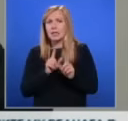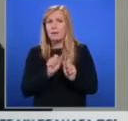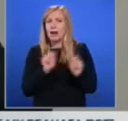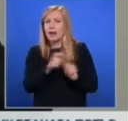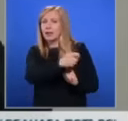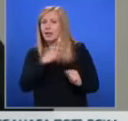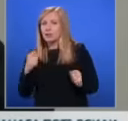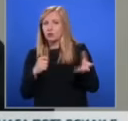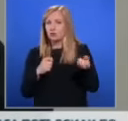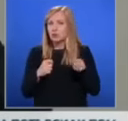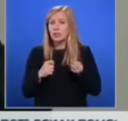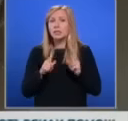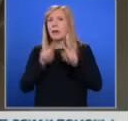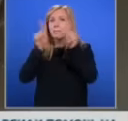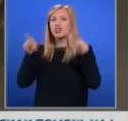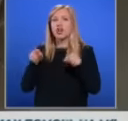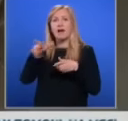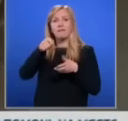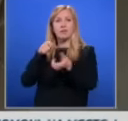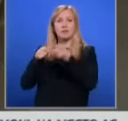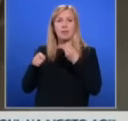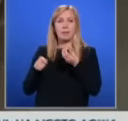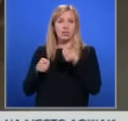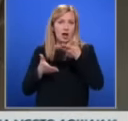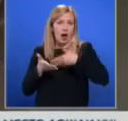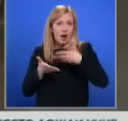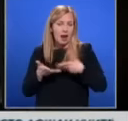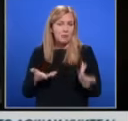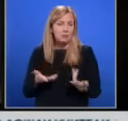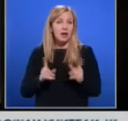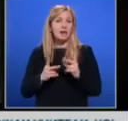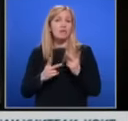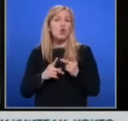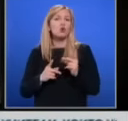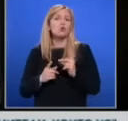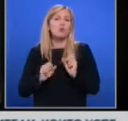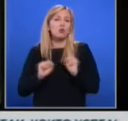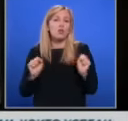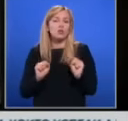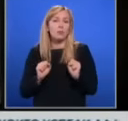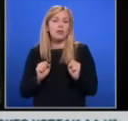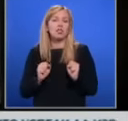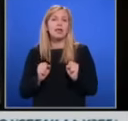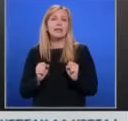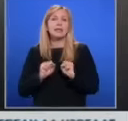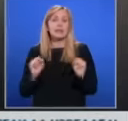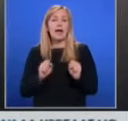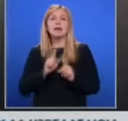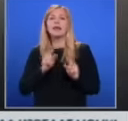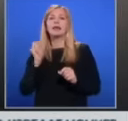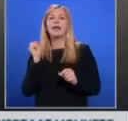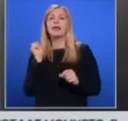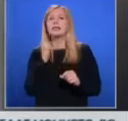шкаф, от където да си вземеш парче хляб. И второто най-страшно нещо беше страха да не бъдеш изпратен на изток.